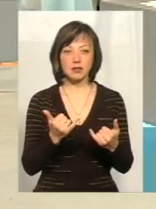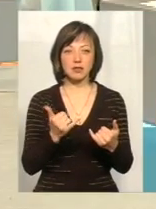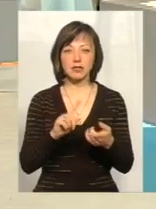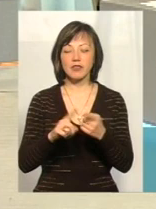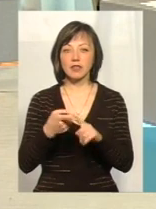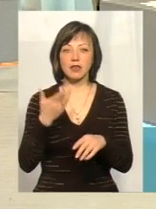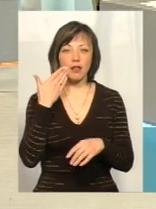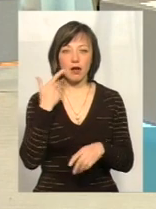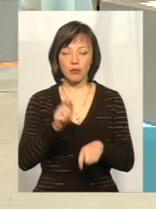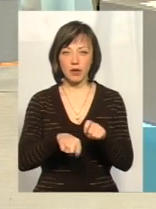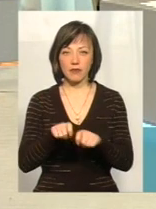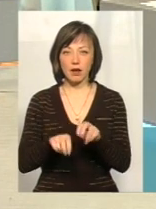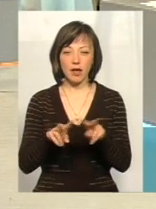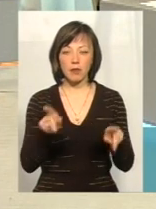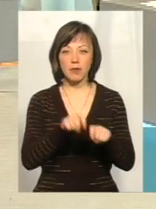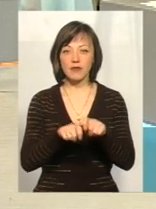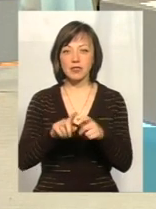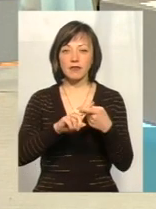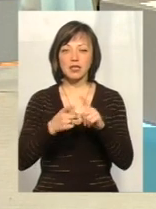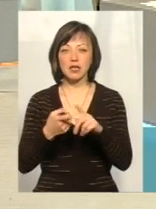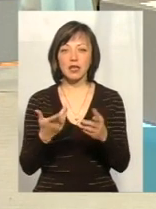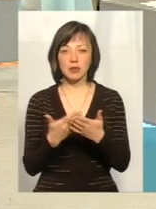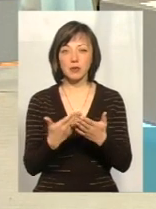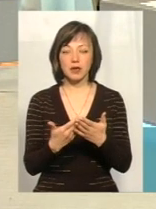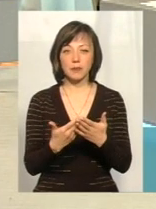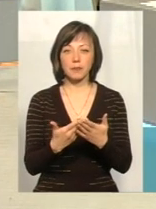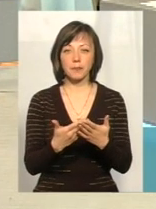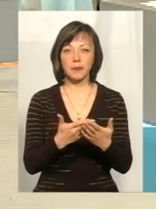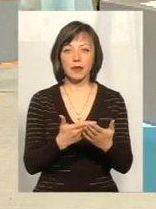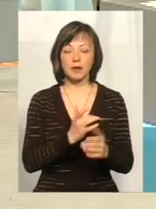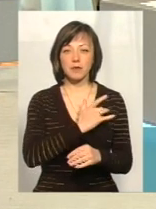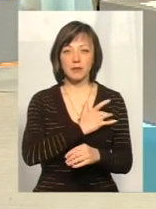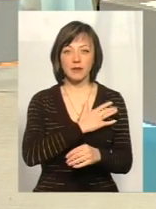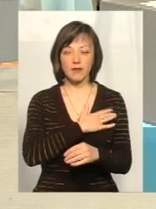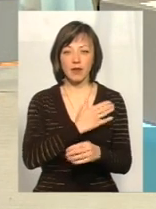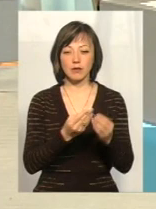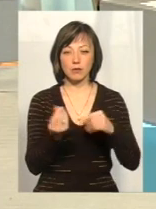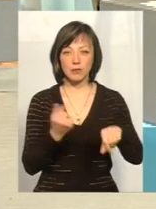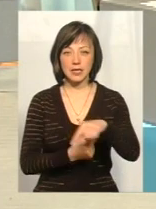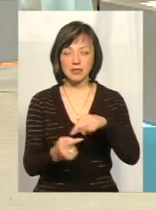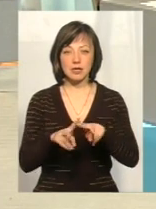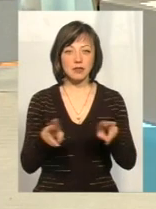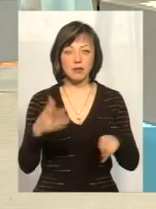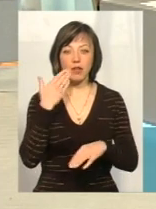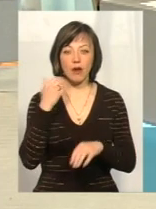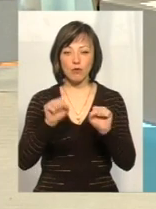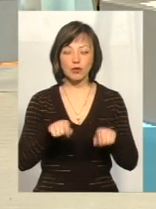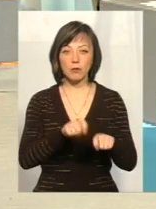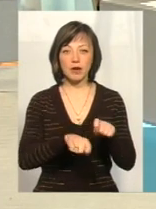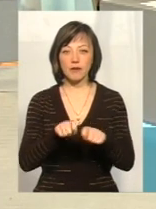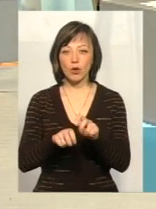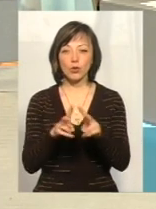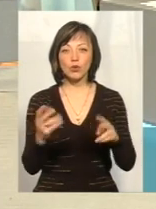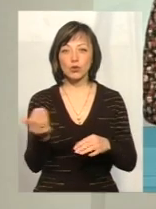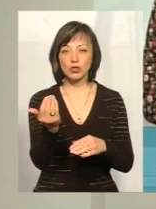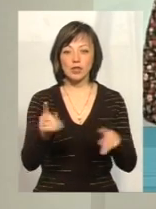надзвичайно легко. От як ми перевіряємо зв'язки в приватників, в бізнесі, так само ми легко можемо перевірити,